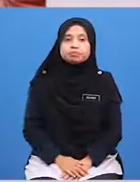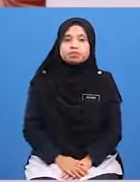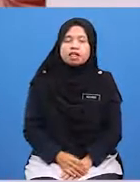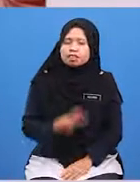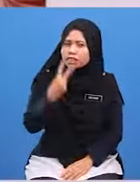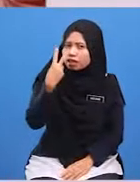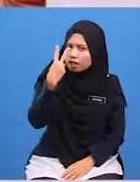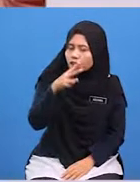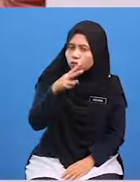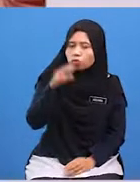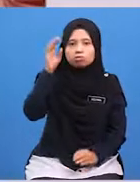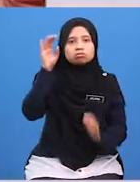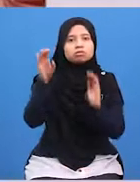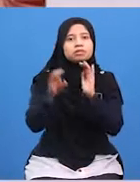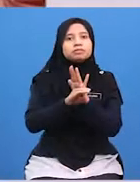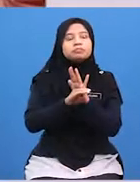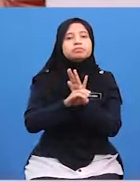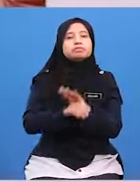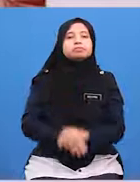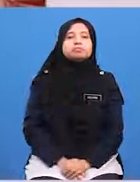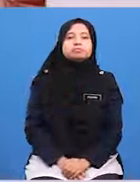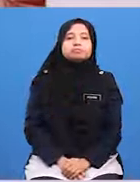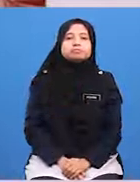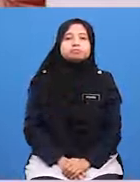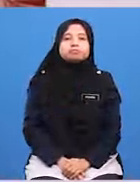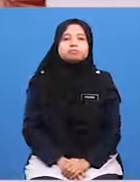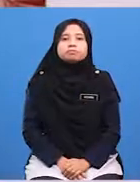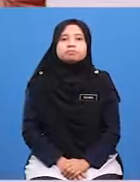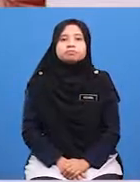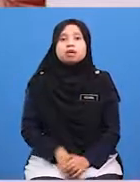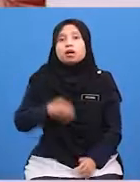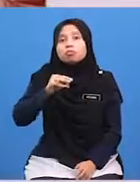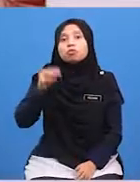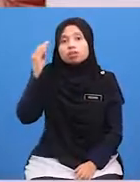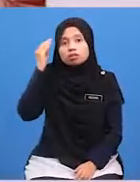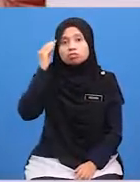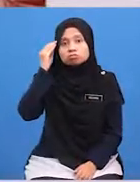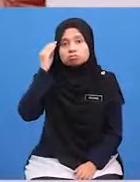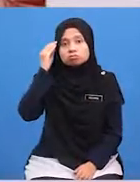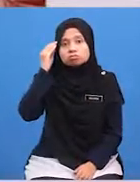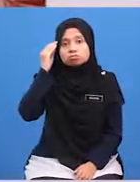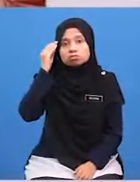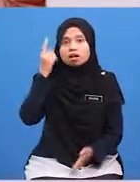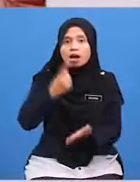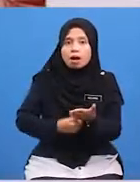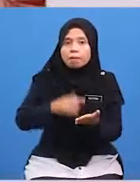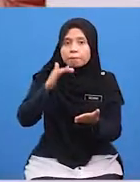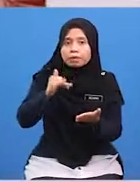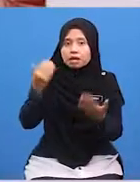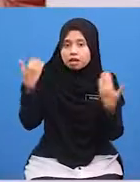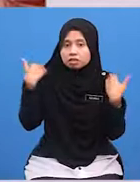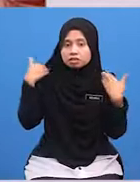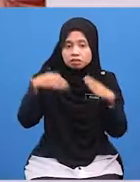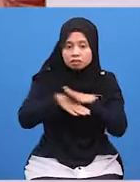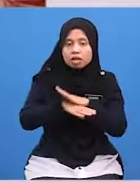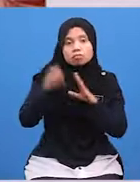Perhatikan gambar ini Murid-murid tahu tak? Apa yang terdapat